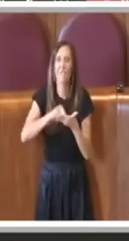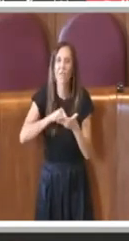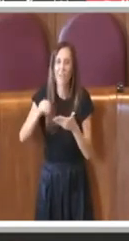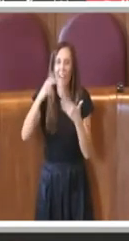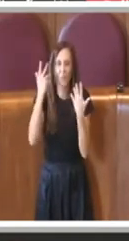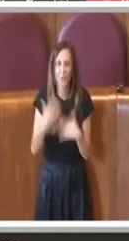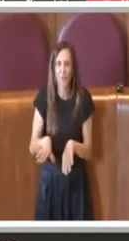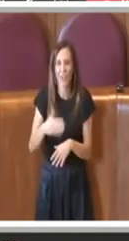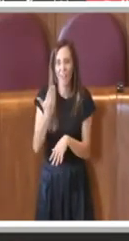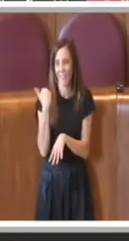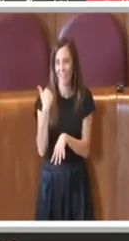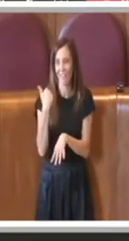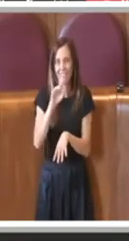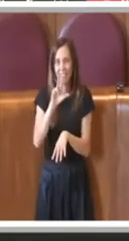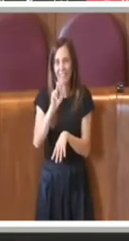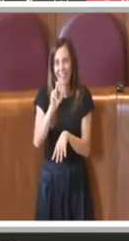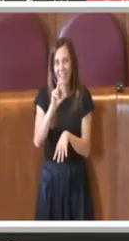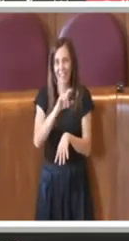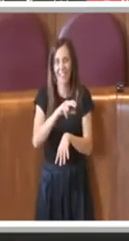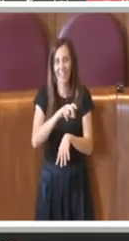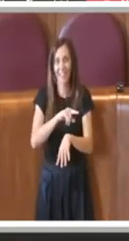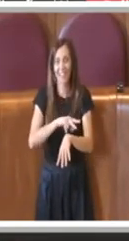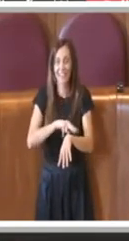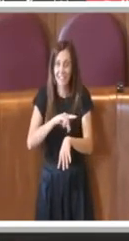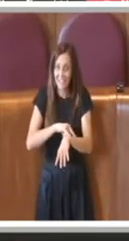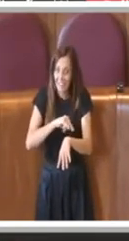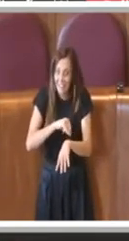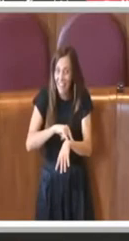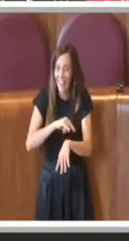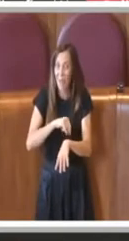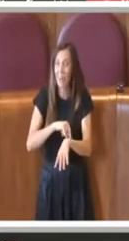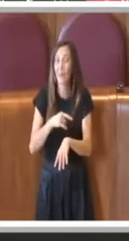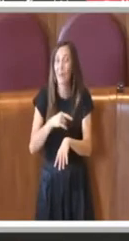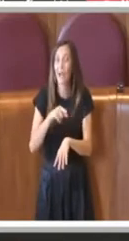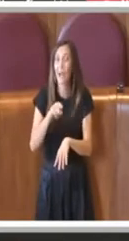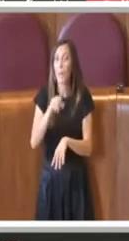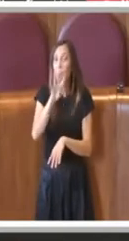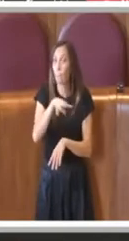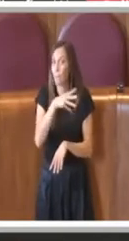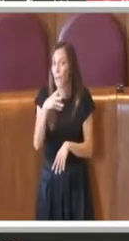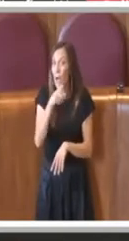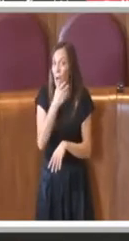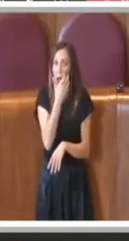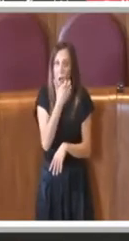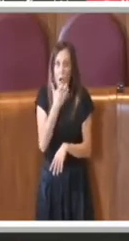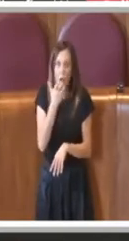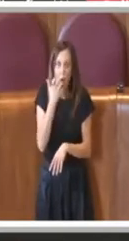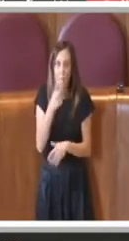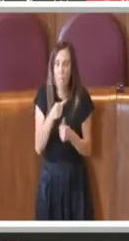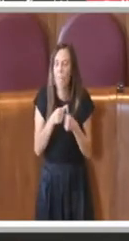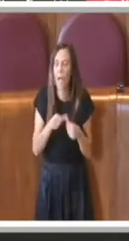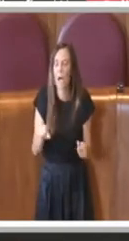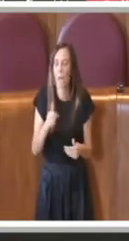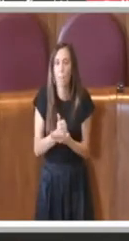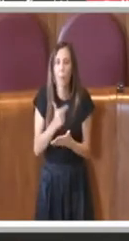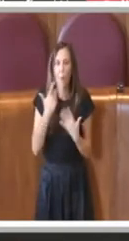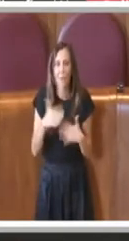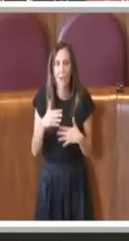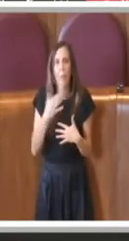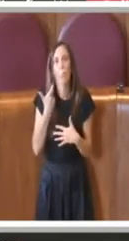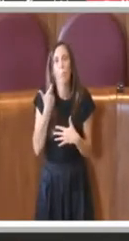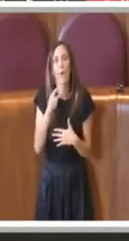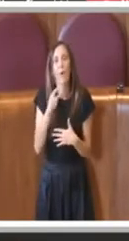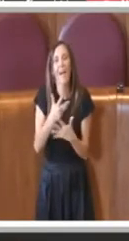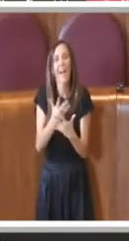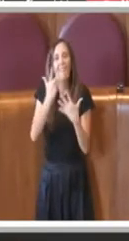30 di settembre. Quel piano è particolarmente importante perché di fatto evidenzia alcuni aspetti